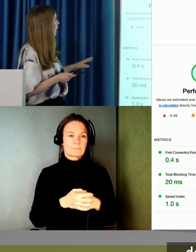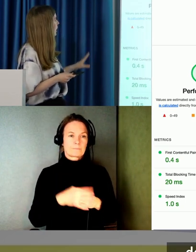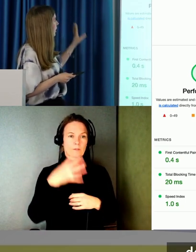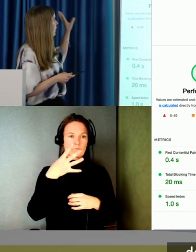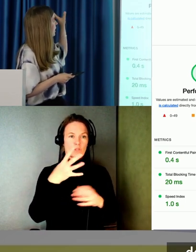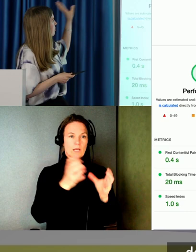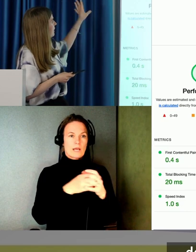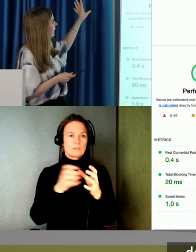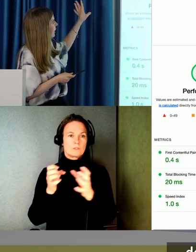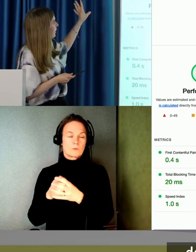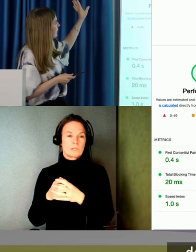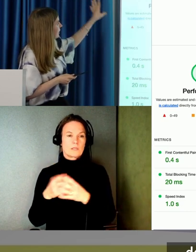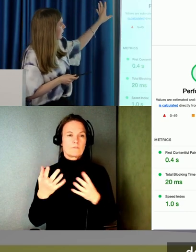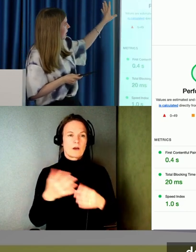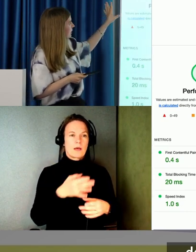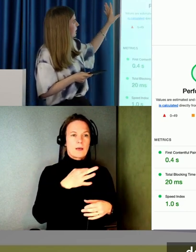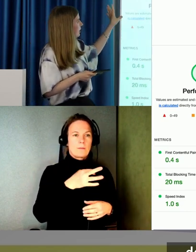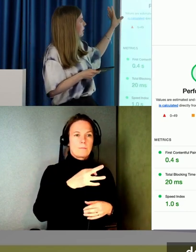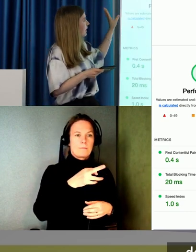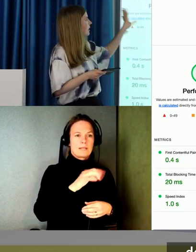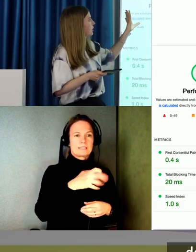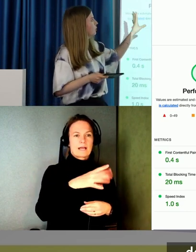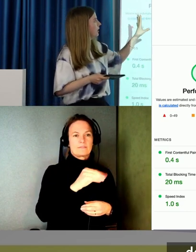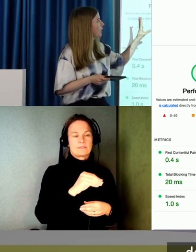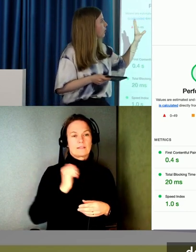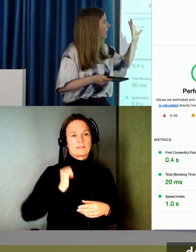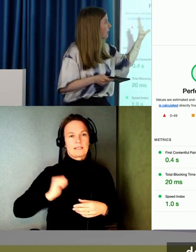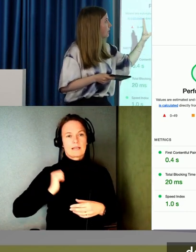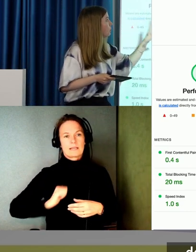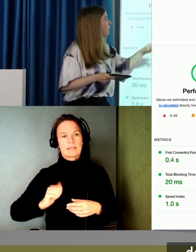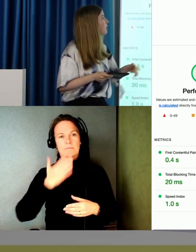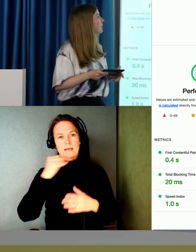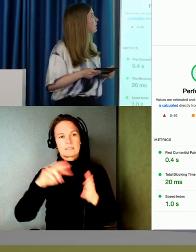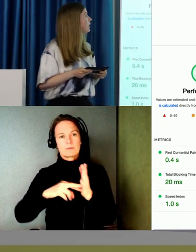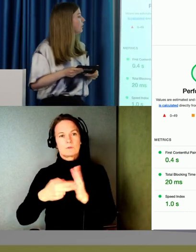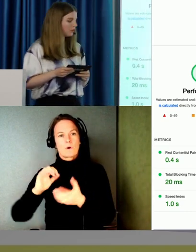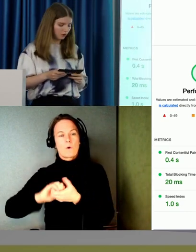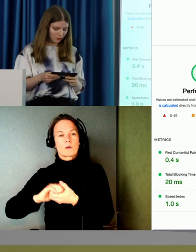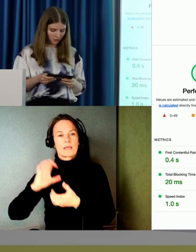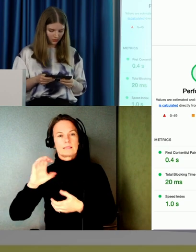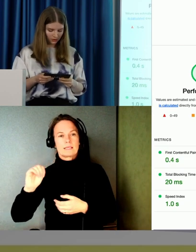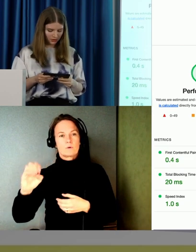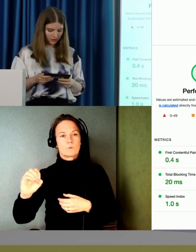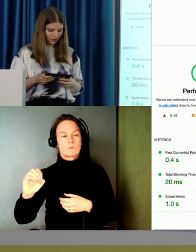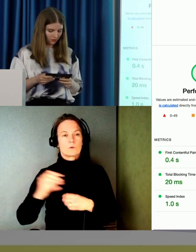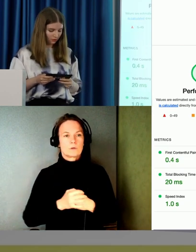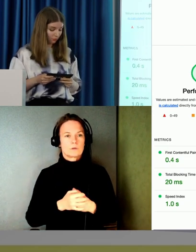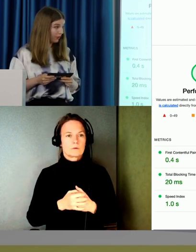kategorierna är. Prestanda. Tillgänglighet. Bästa metoder. Och SEO. Så.